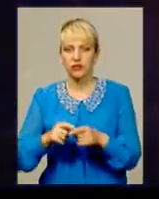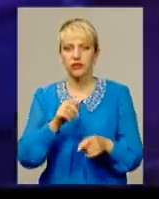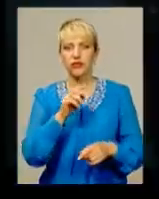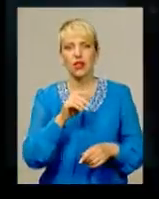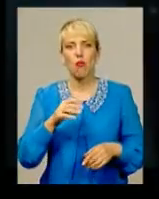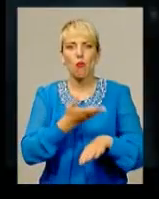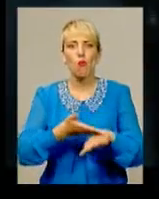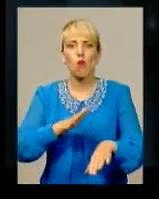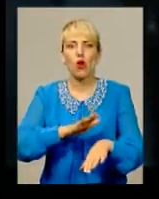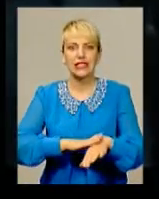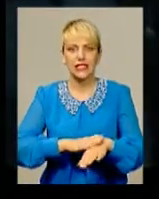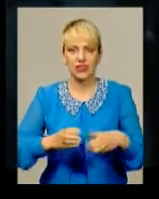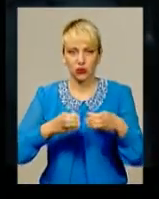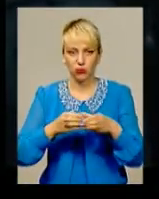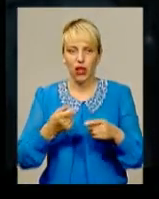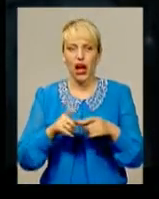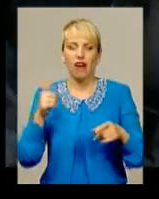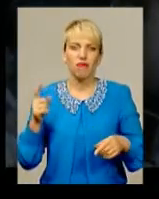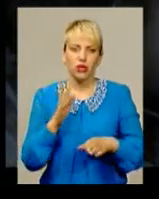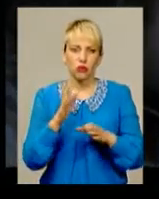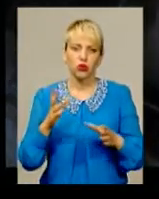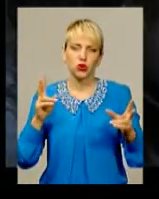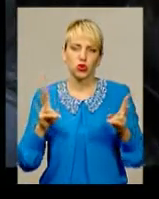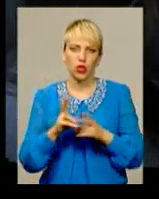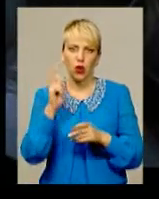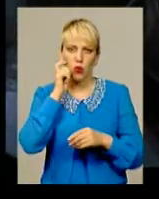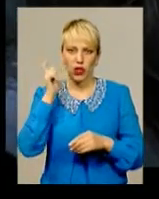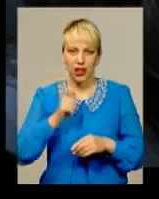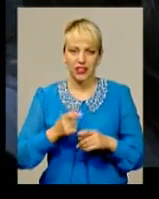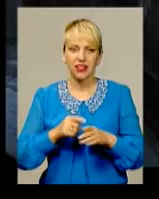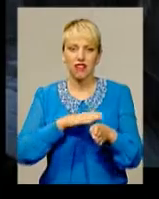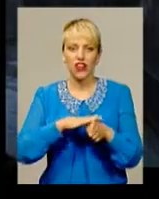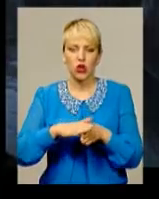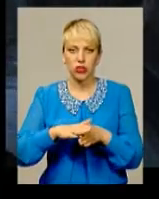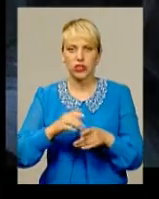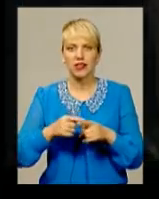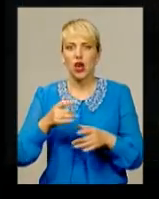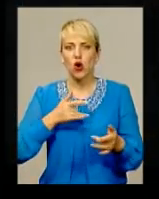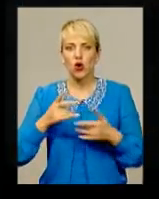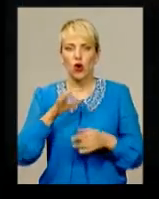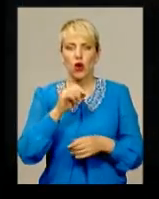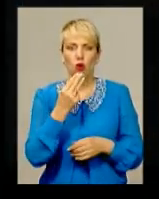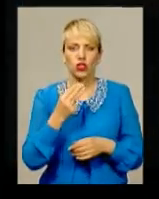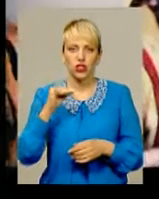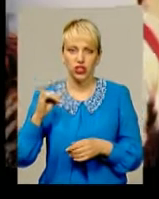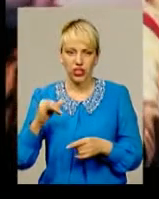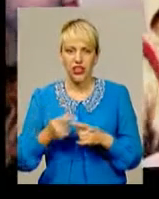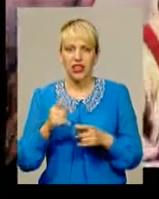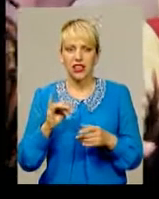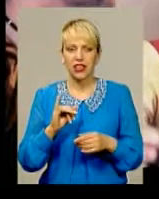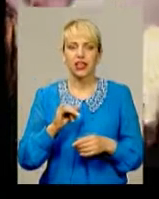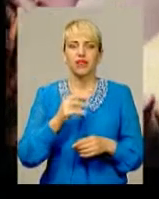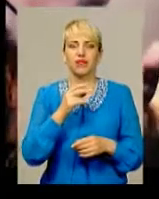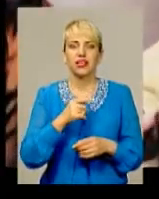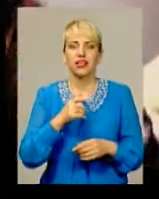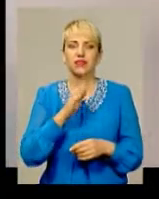А ще вперше Україна зустрічатиме відому акторку, виконавецю ролі Ощі із «Гри престолів» та Німфадор із фільмів про Гаррі